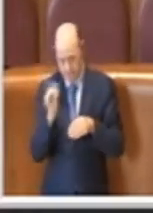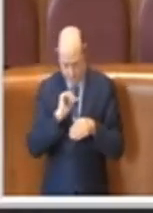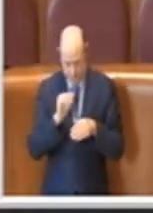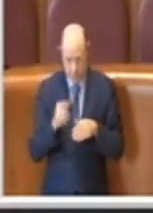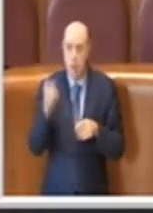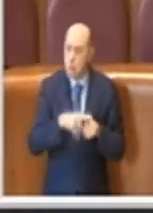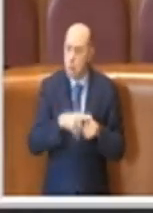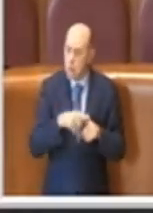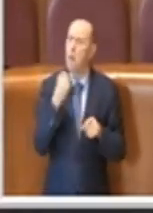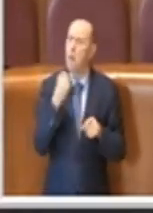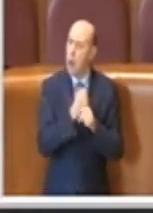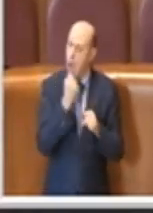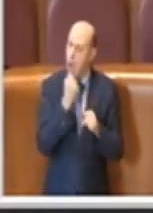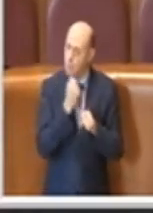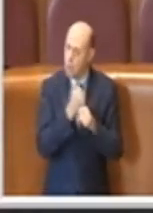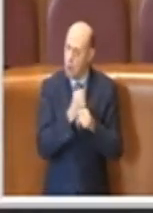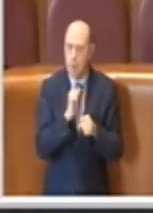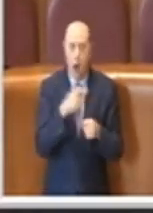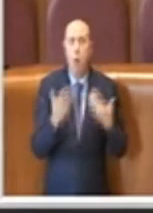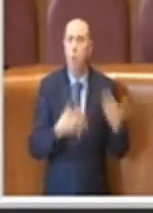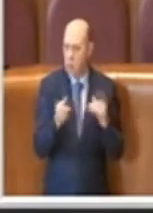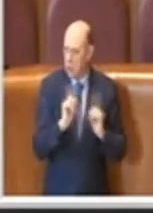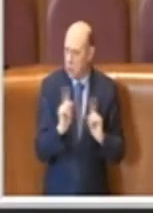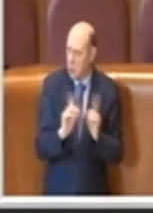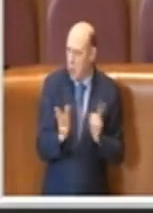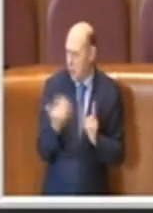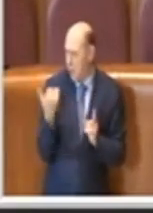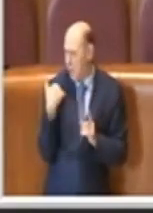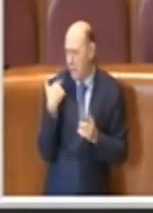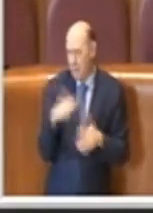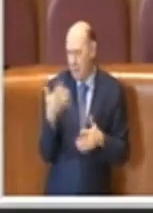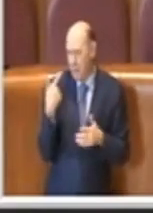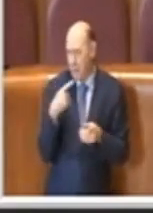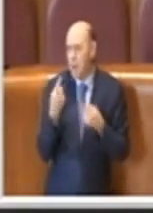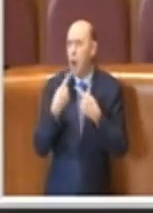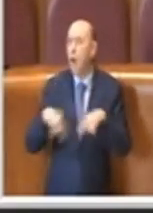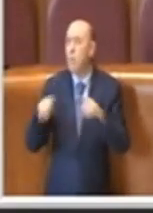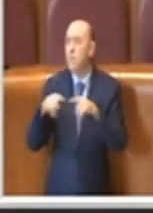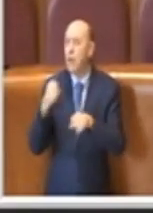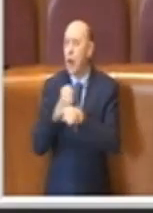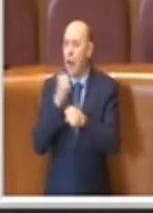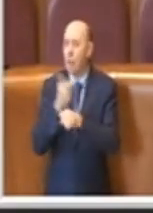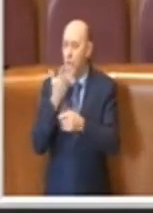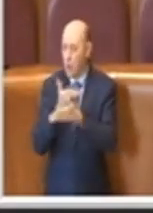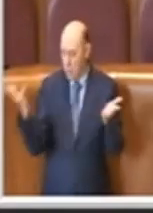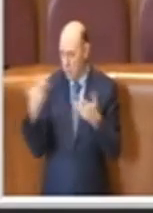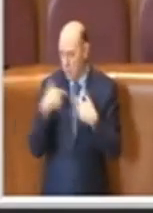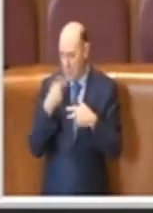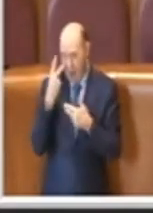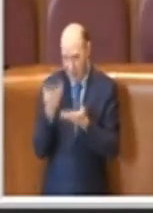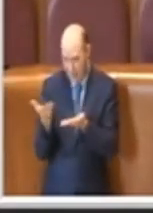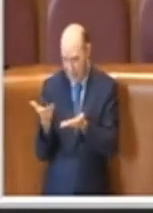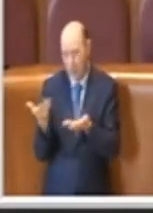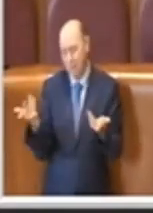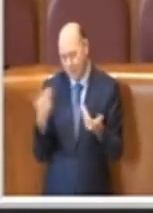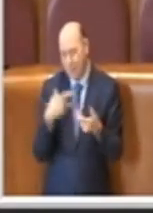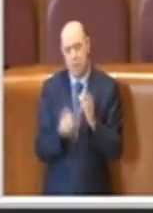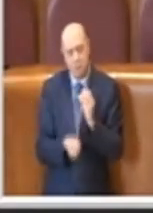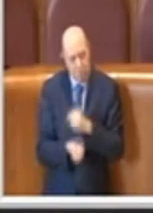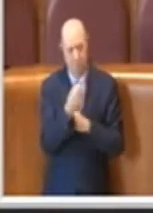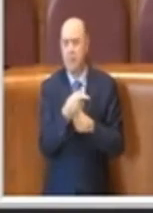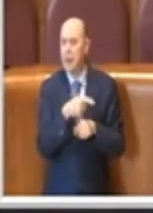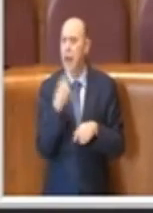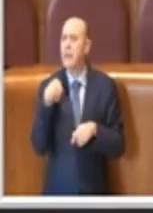fatti anche non in somma urgenza, abbiamo visto ultimamente in commissione, i lavori pubblici, nascono dei